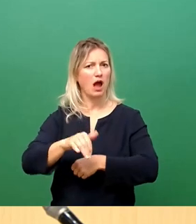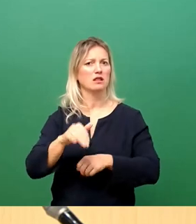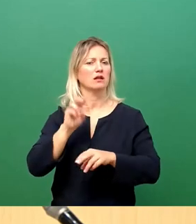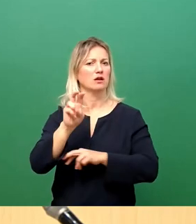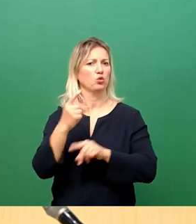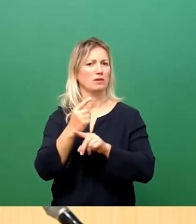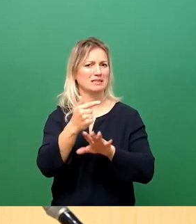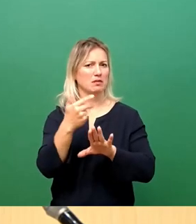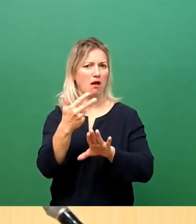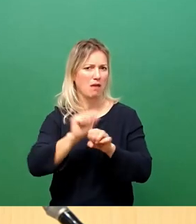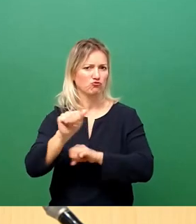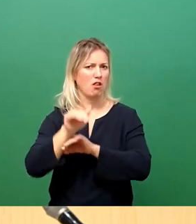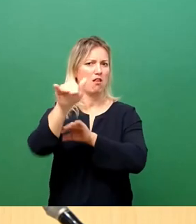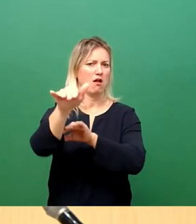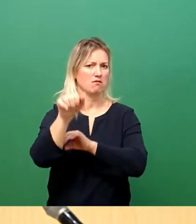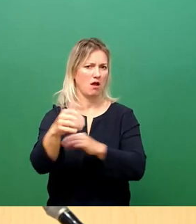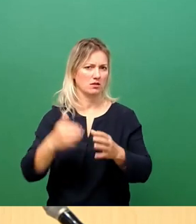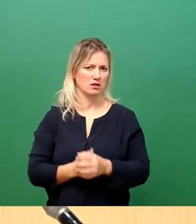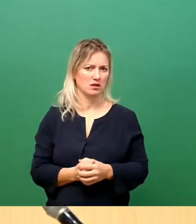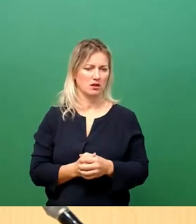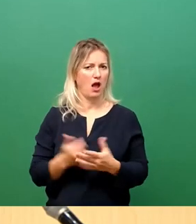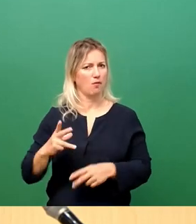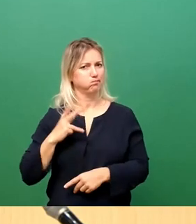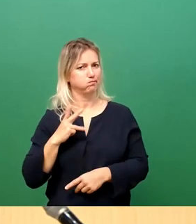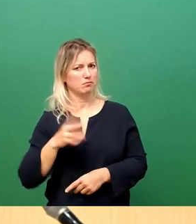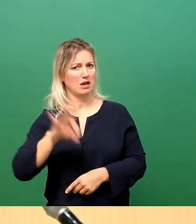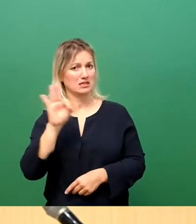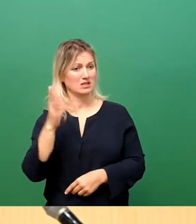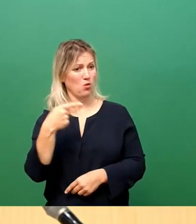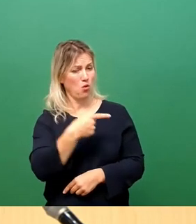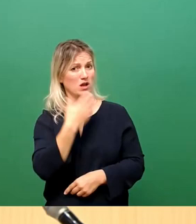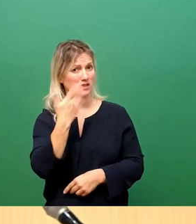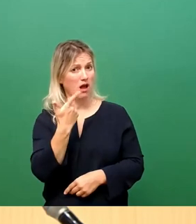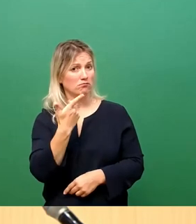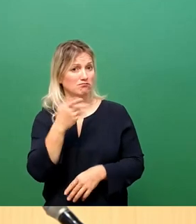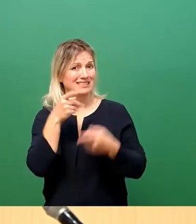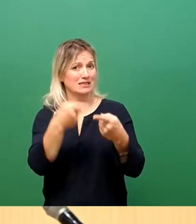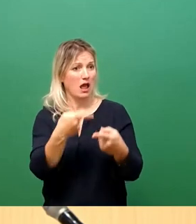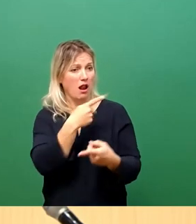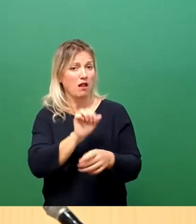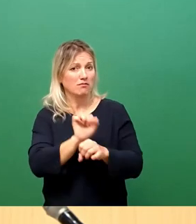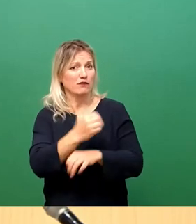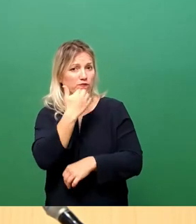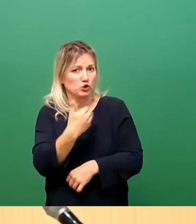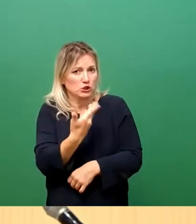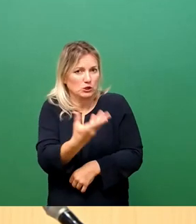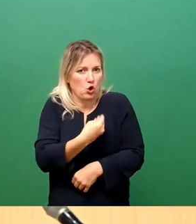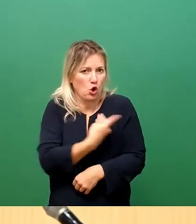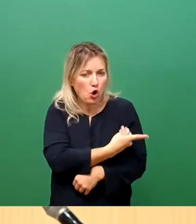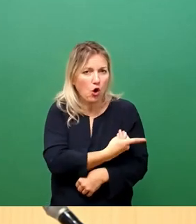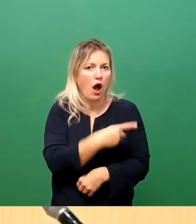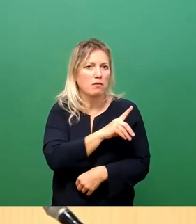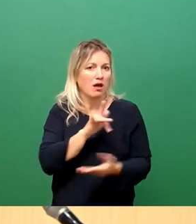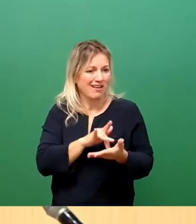im Allgemeinen gesteigert werden. All das sind Ziele, von denen die Linken sonst immer besonders vehement gefordert werden,